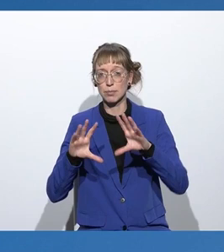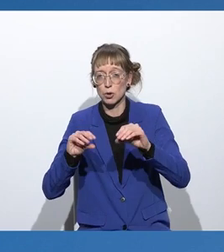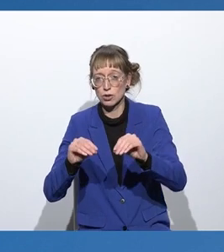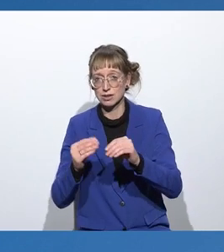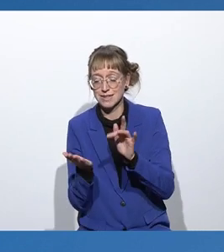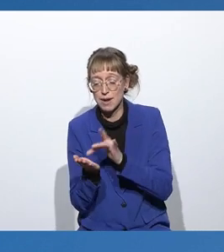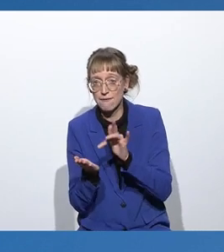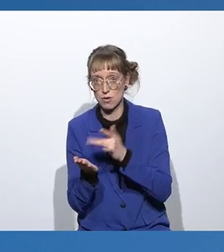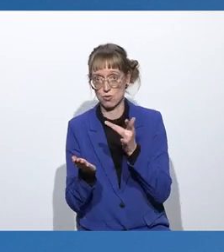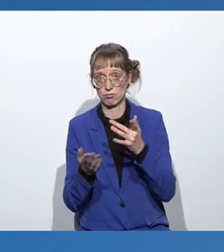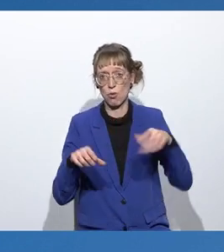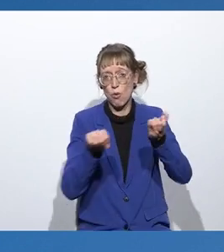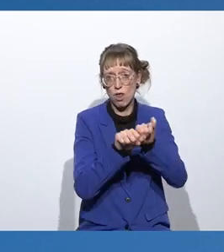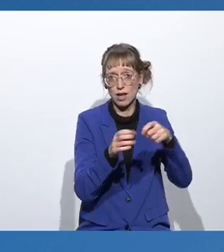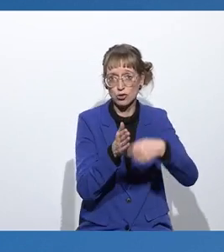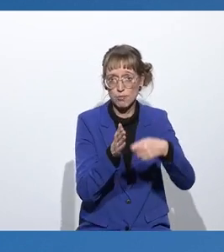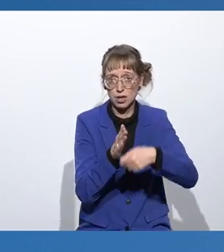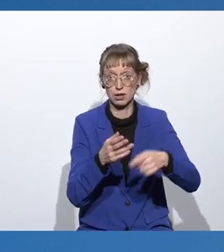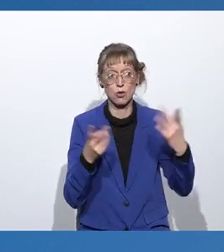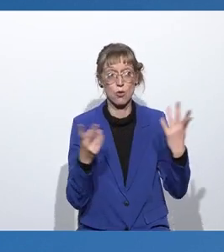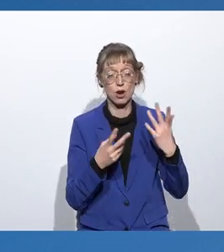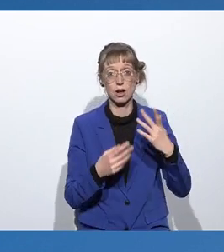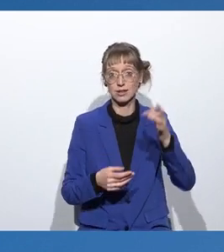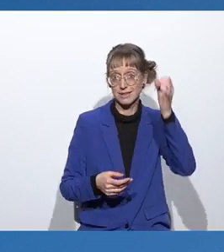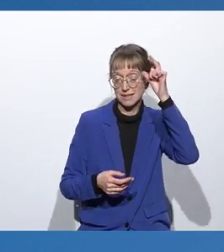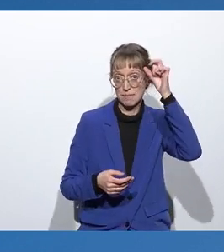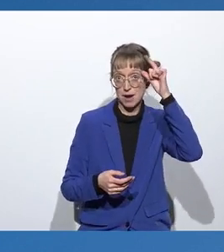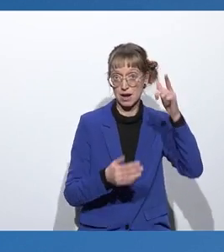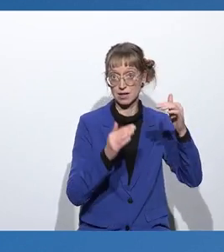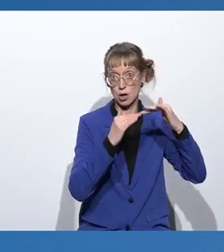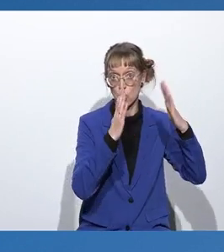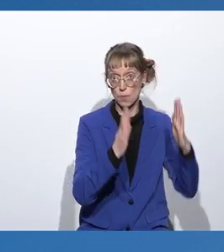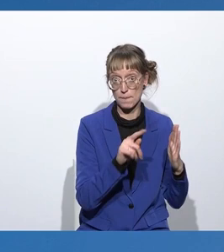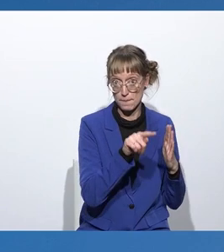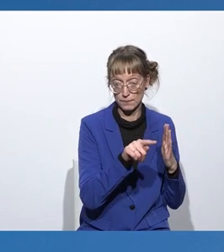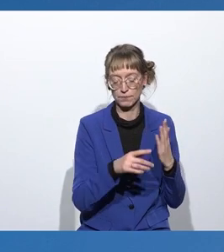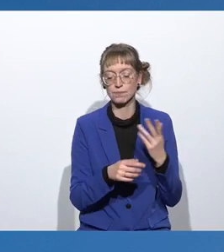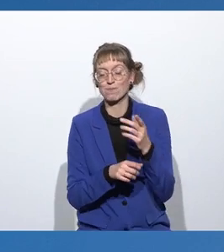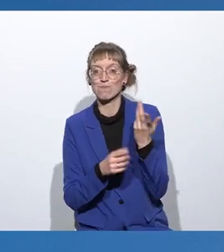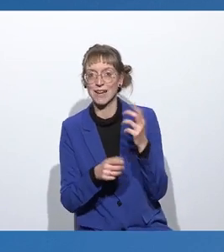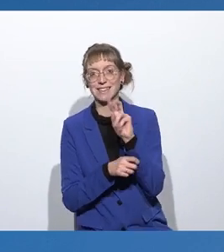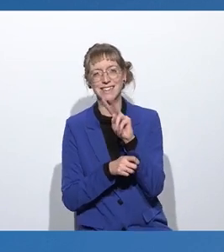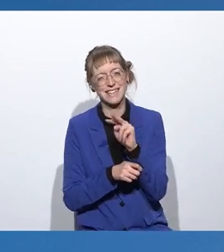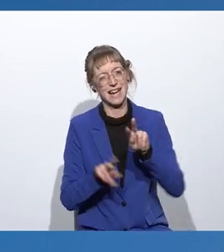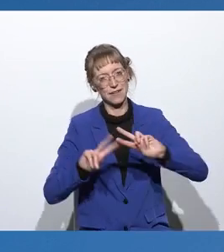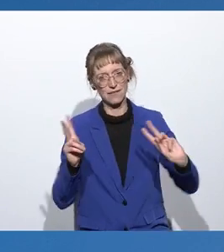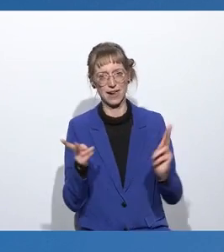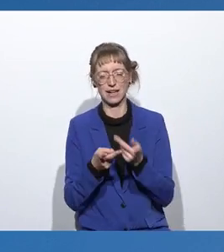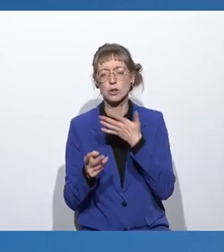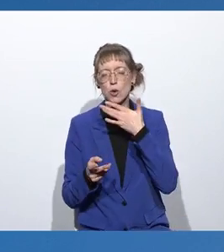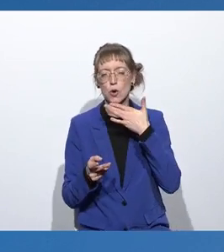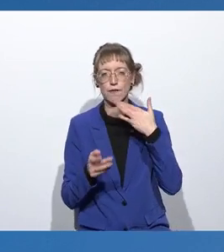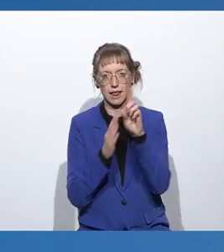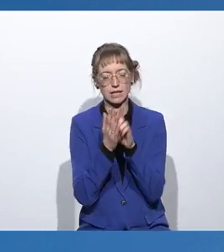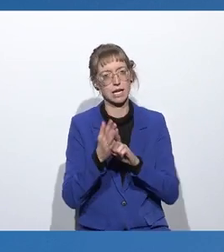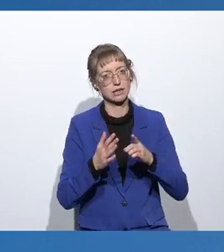beim Online-Shopping oder im Smart Home. In der digitalen Welt werden täglich unzählige Daten generiert.